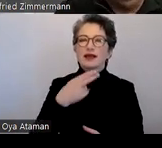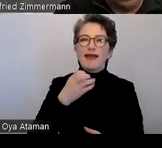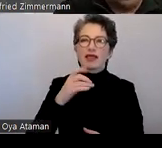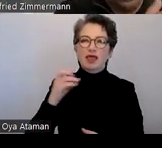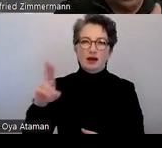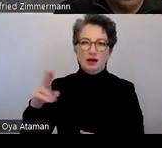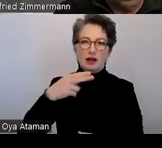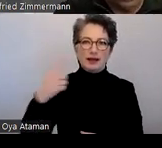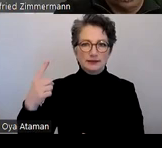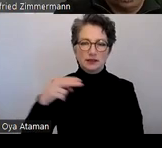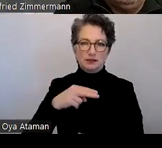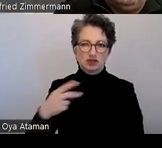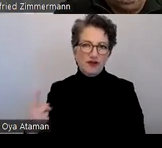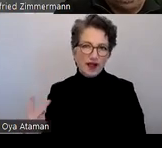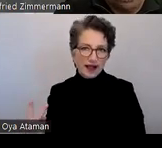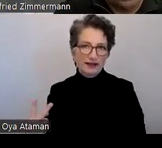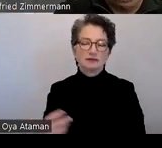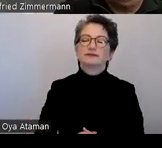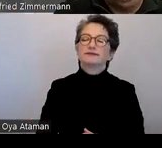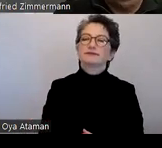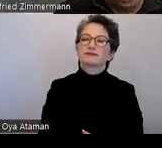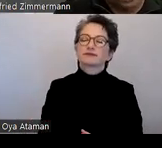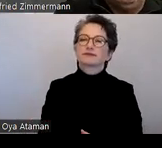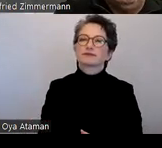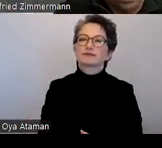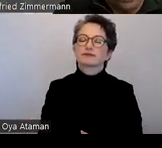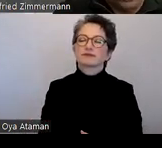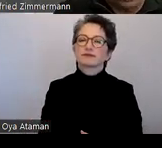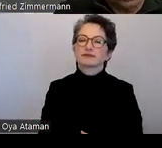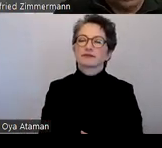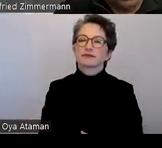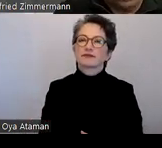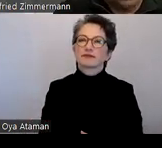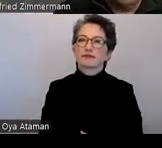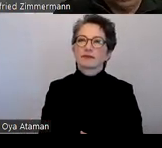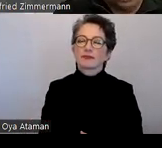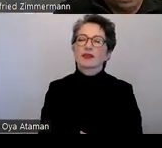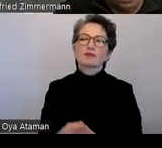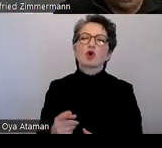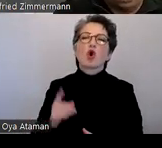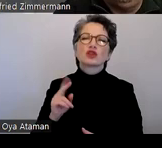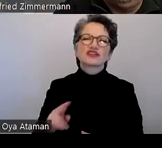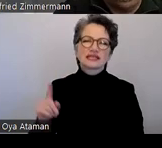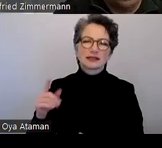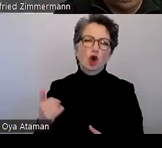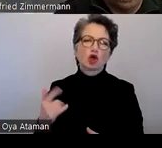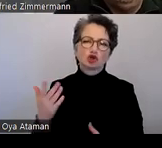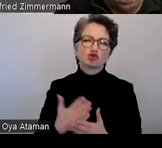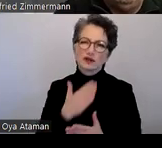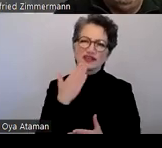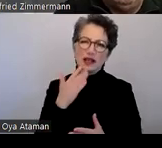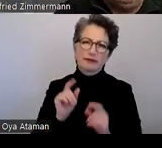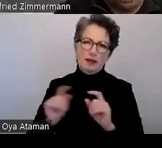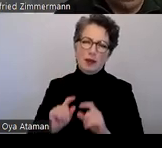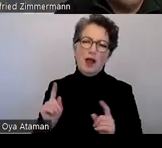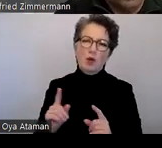H2 und was auch im Prinzip hat Gottfried heute sehr viel darüber gesprochen. Zum Beispiel